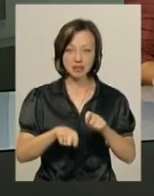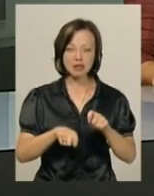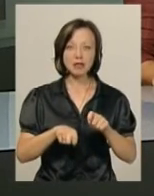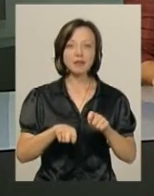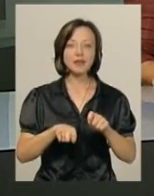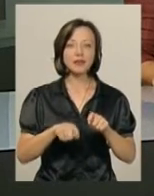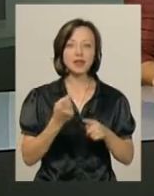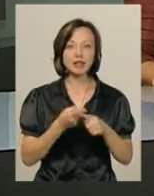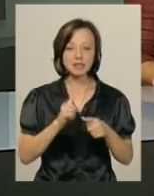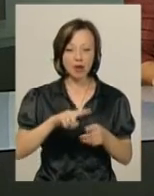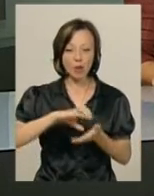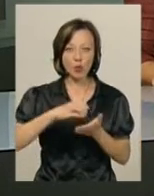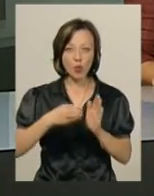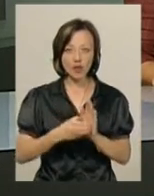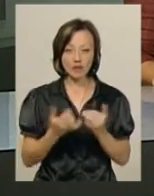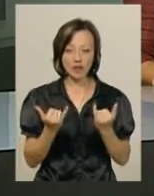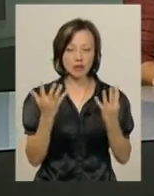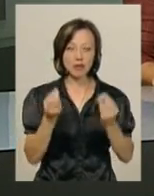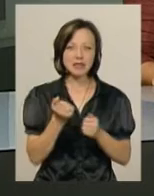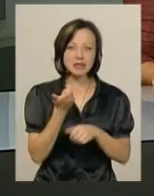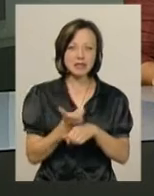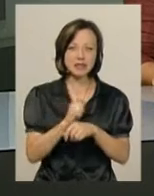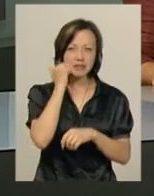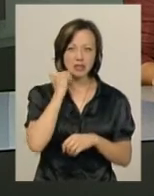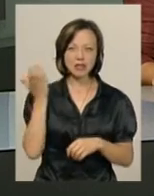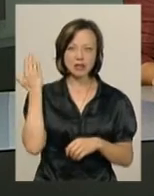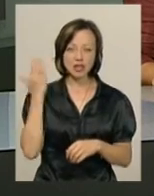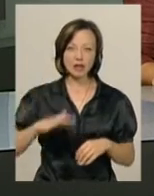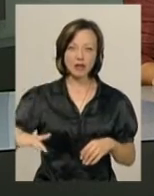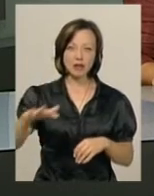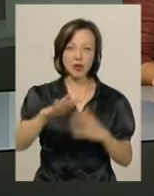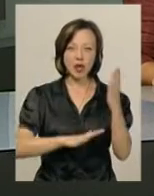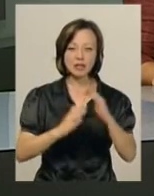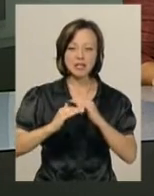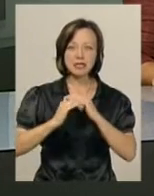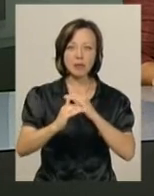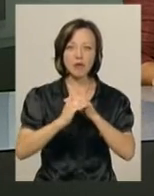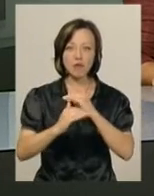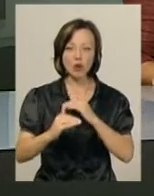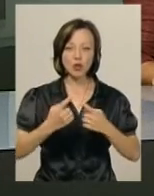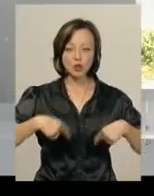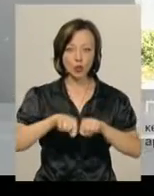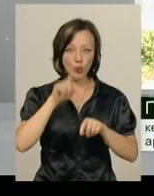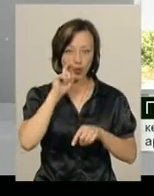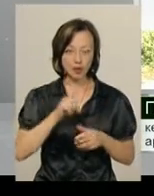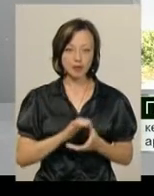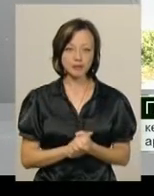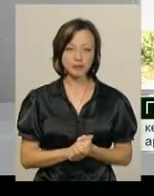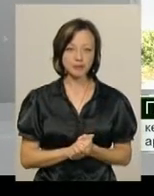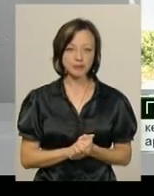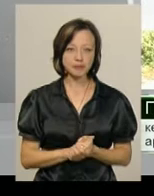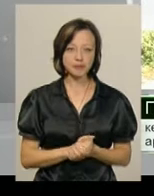Нечитайла, ця бруківка на даний момент найстаріша на території лісостепової зони України. Під час